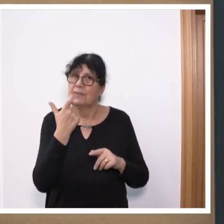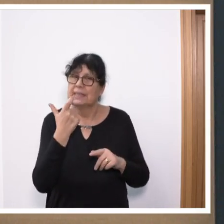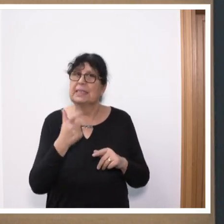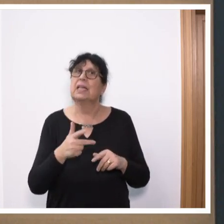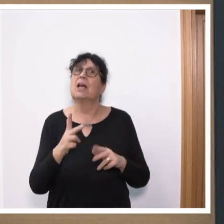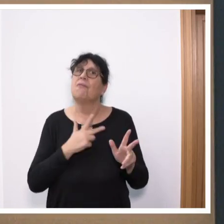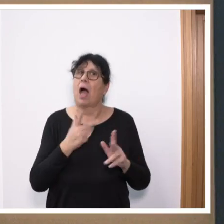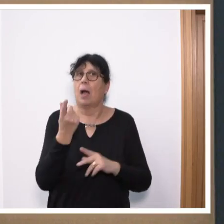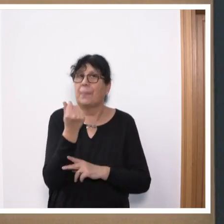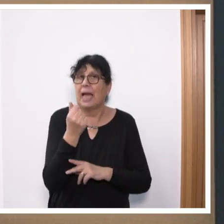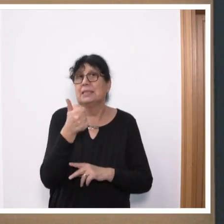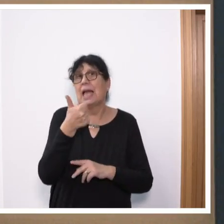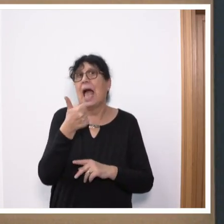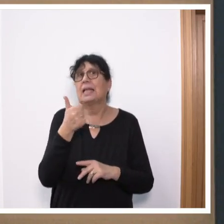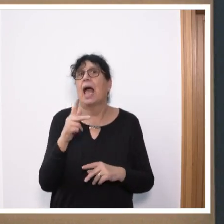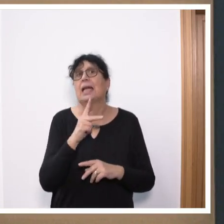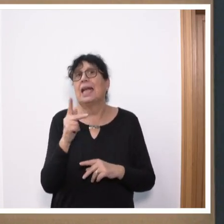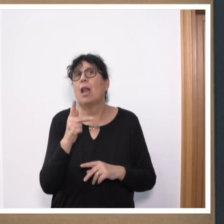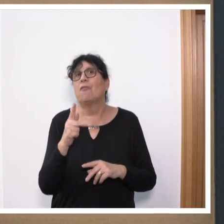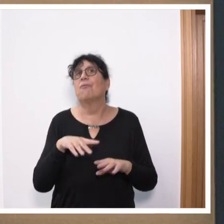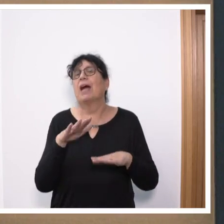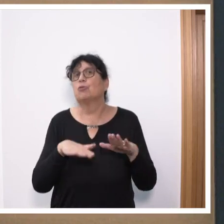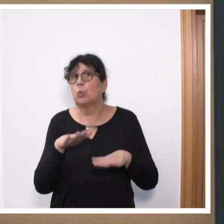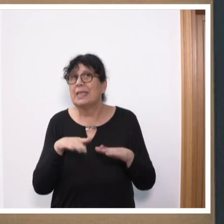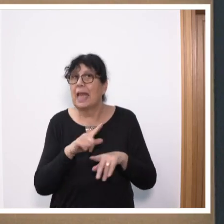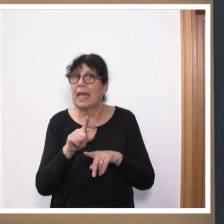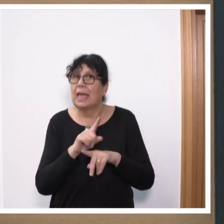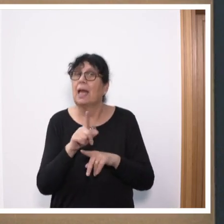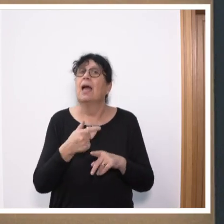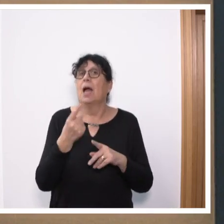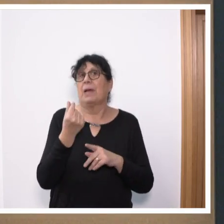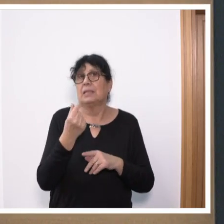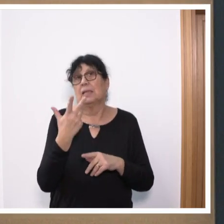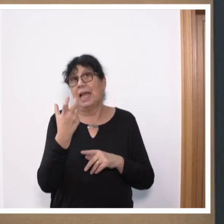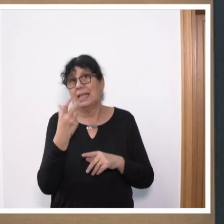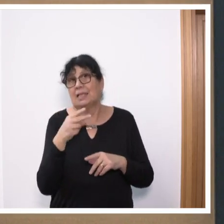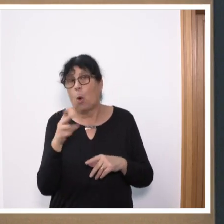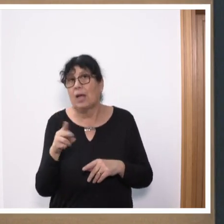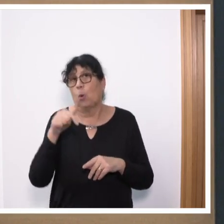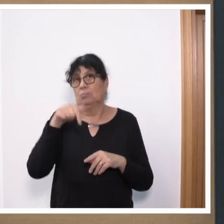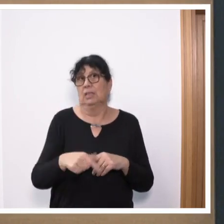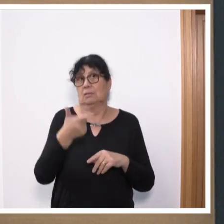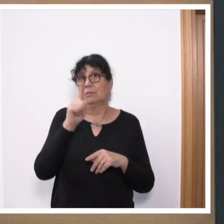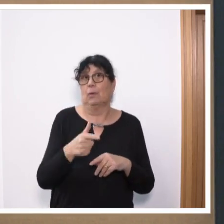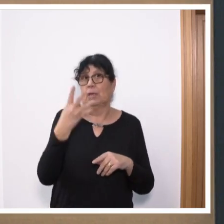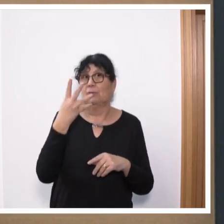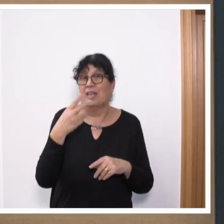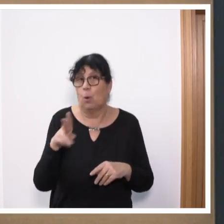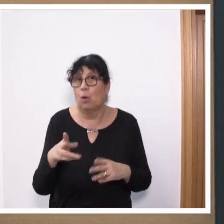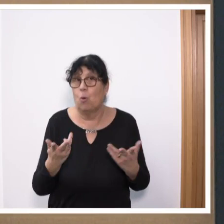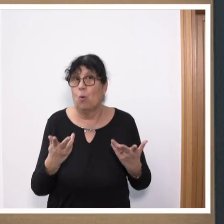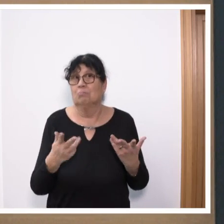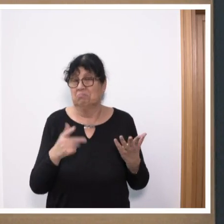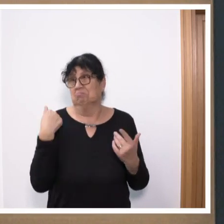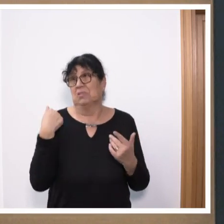der Preis einer Kilowattstunde in Deutschland 30 Euro. Er ist heute 204, einer Megawattstunde natürlich 30 Euro.